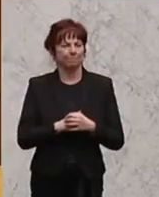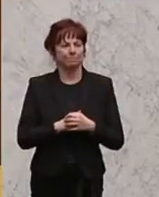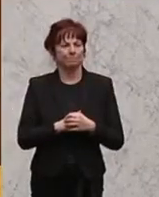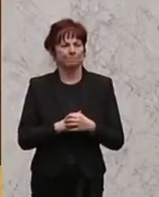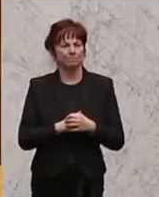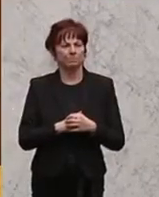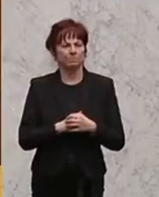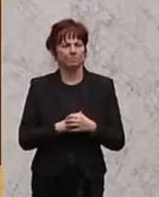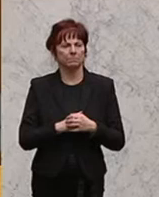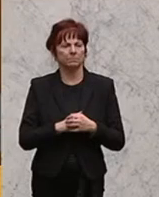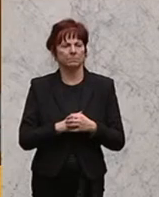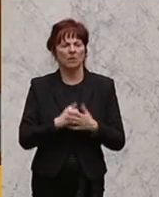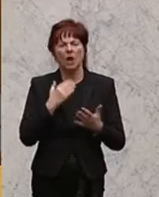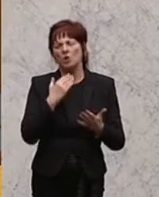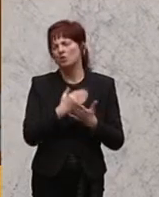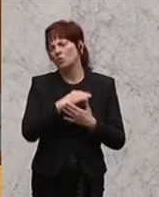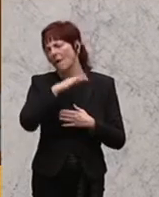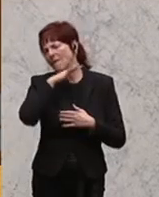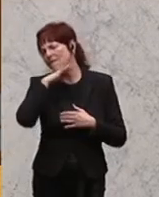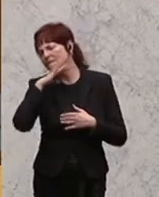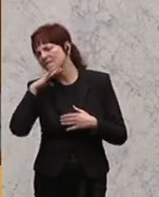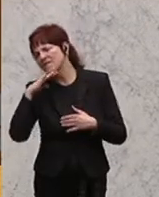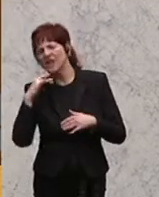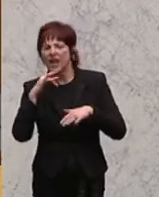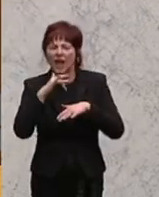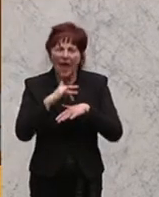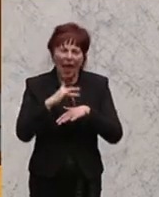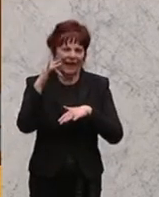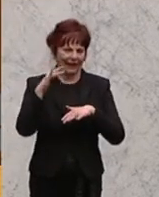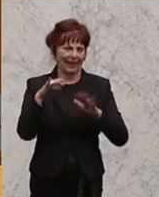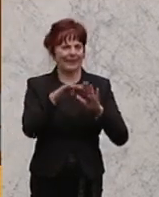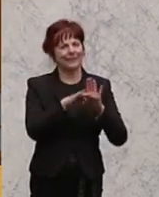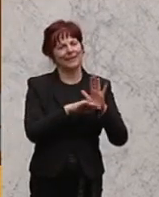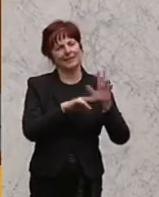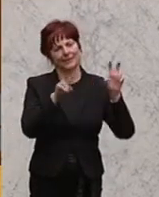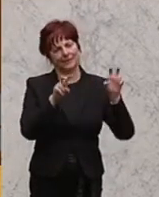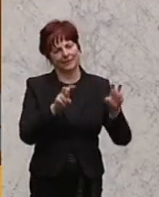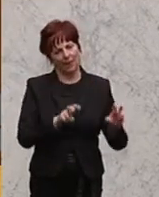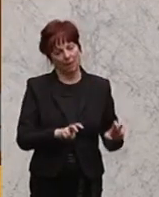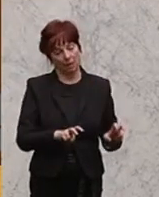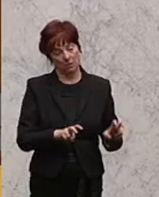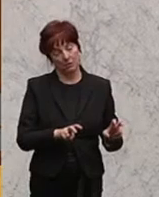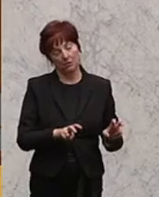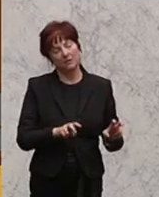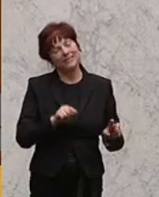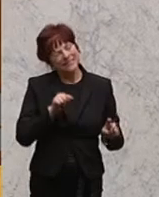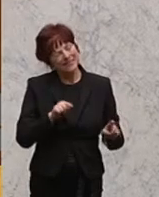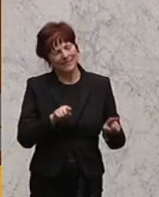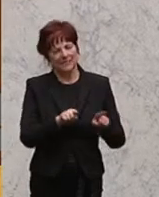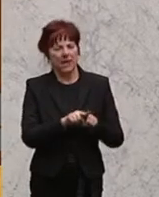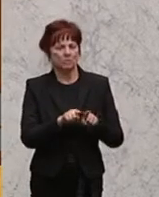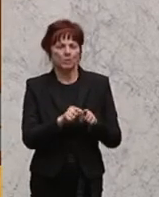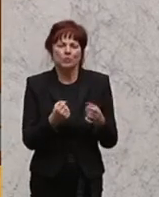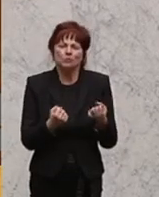vielen sensiblen und heiklen Gesetzesmaterien gelingt es sehr, sehr schwer, hier